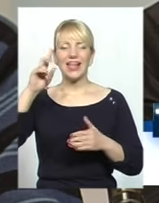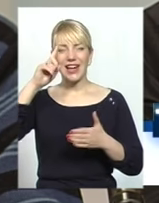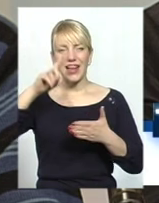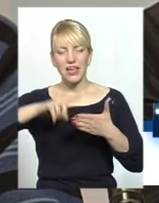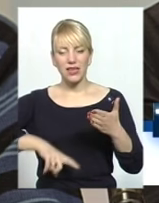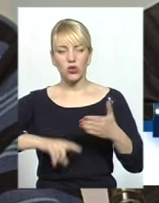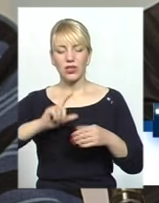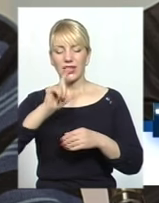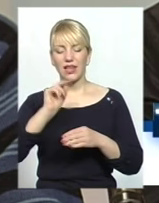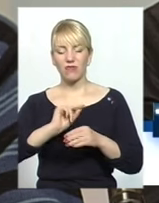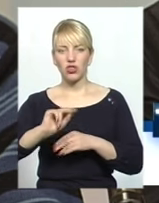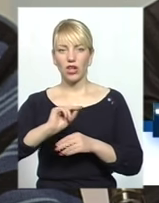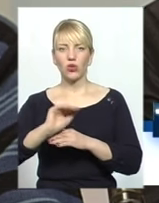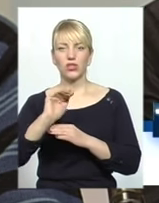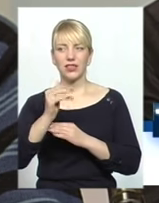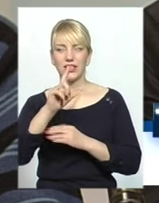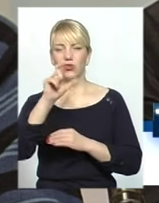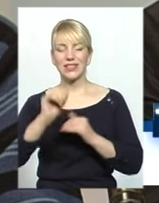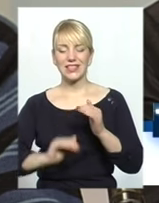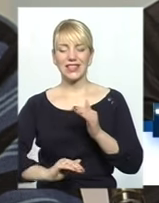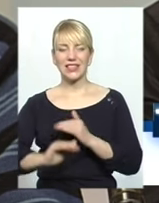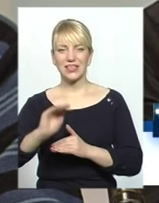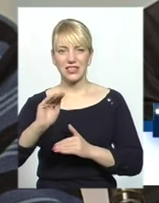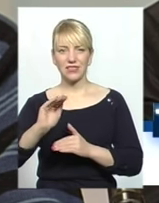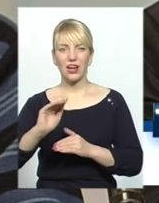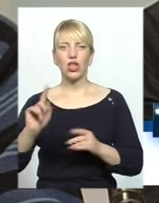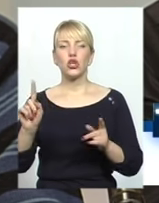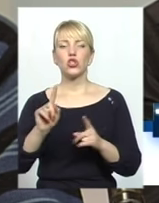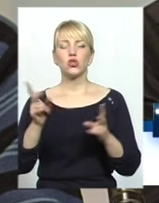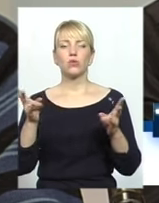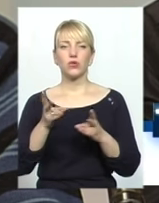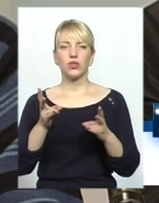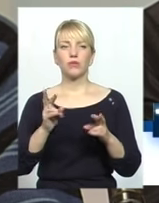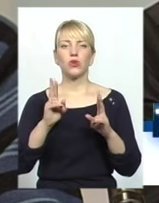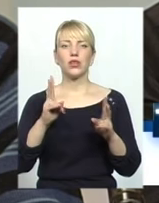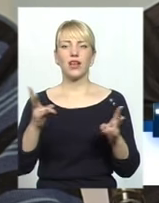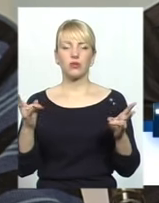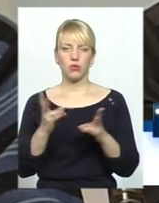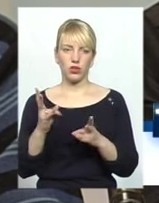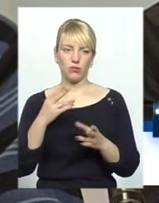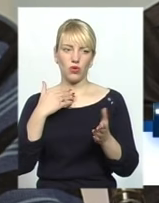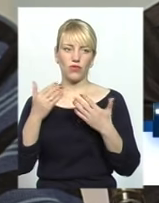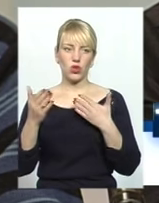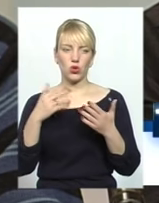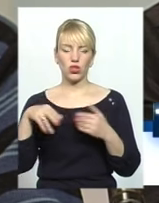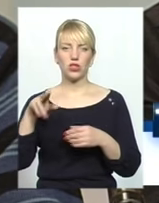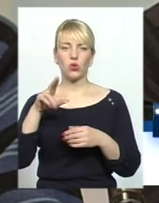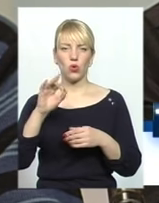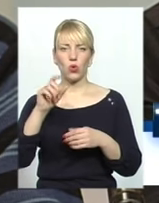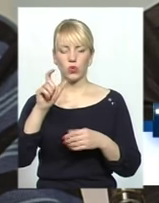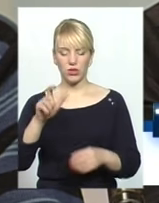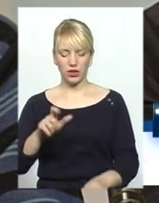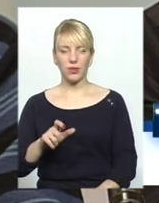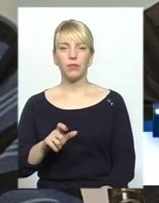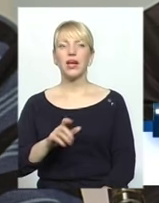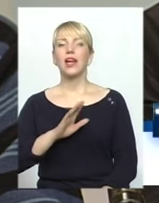дитинства, що потрібно і як потрібно відноситься до людини, тобто